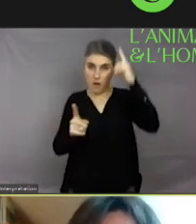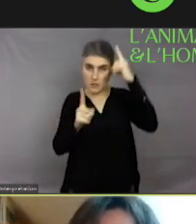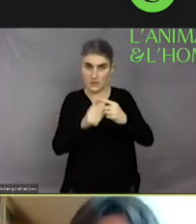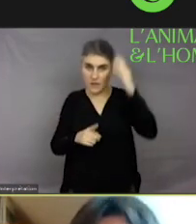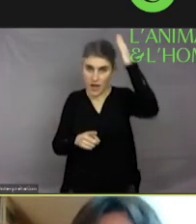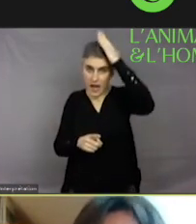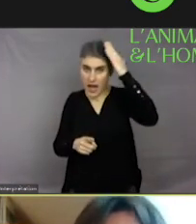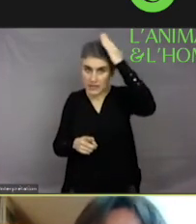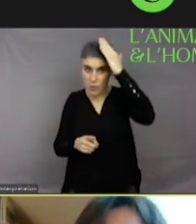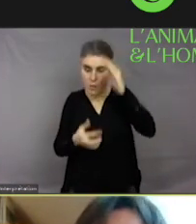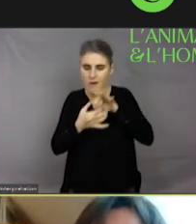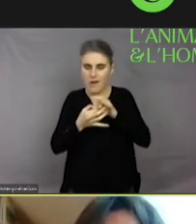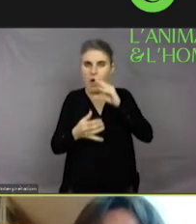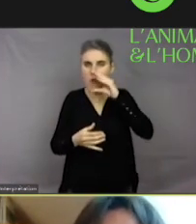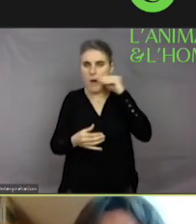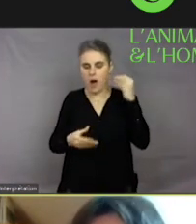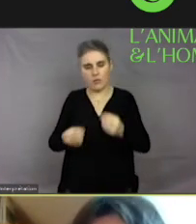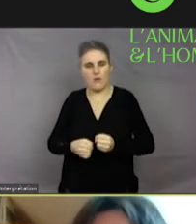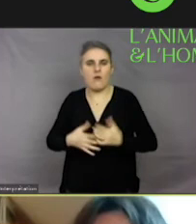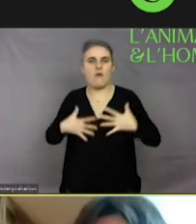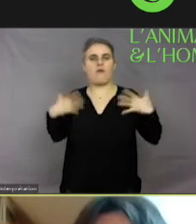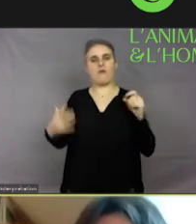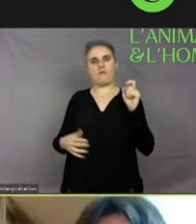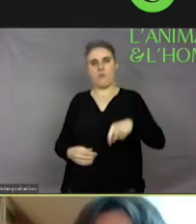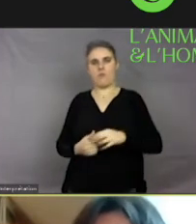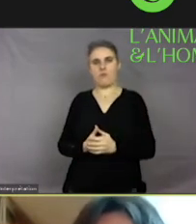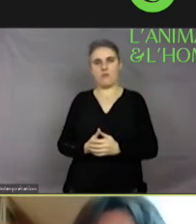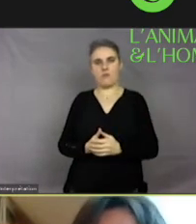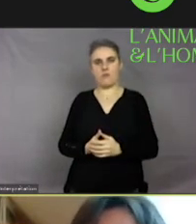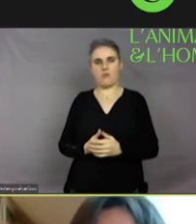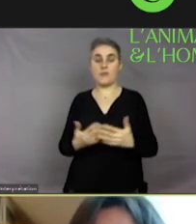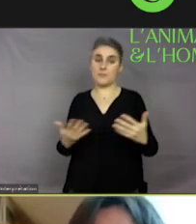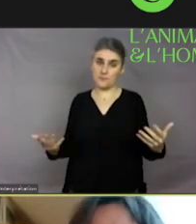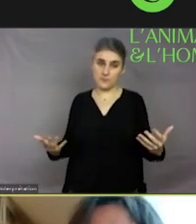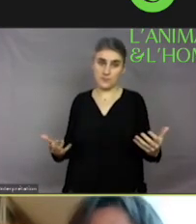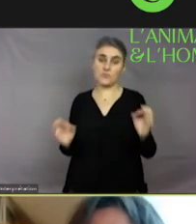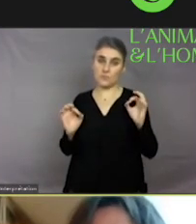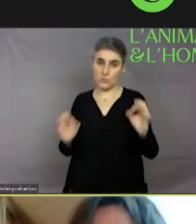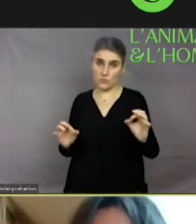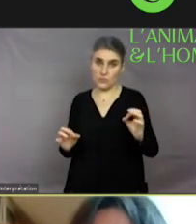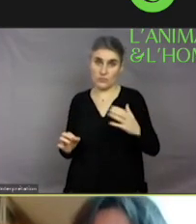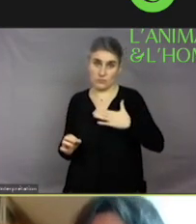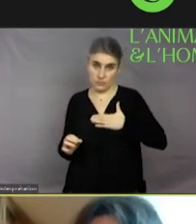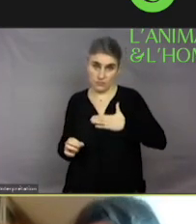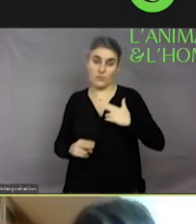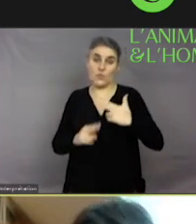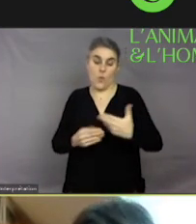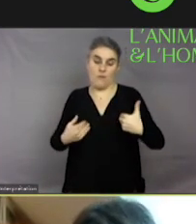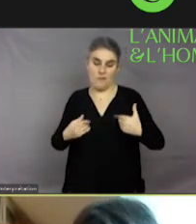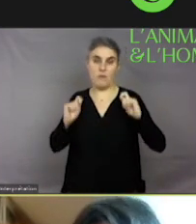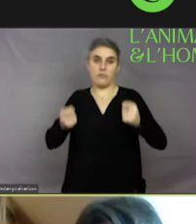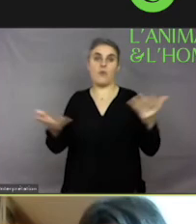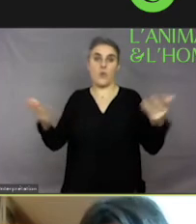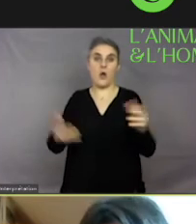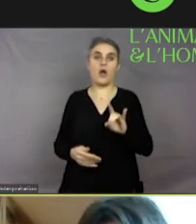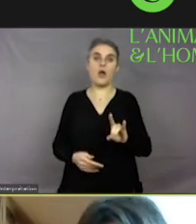animaux à nos côtés. Et l'épanouissement des animaux à nos côtés, c'est ce que j'appelle justement l'humanimalisme. C'est un